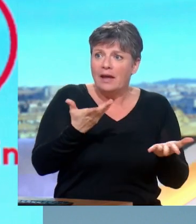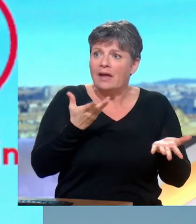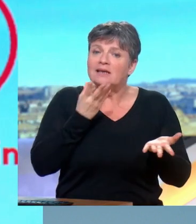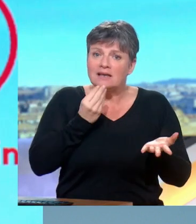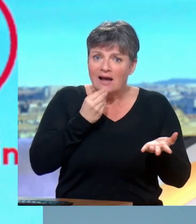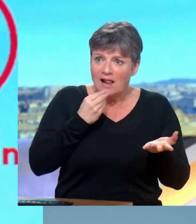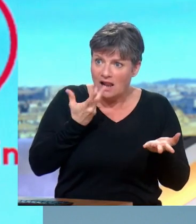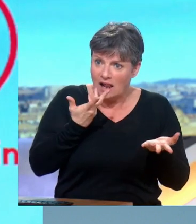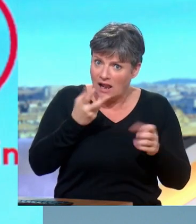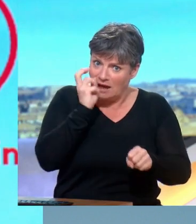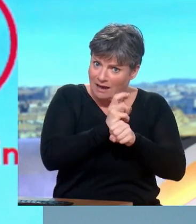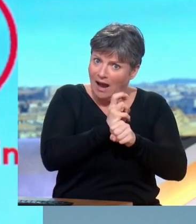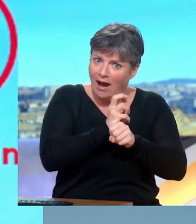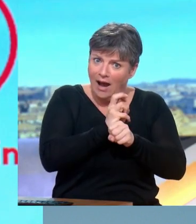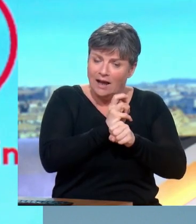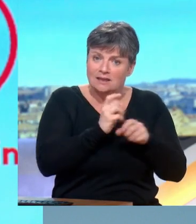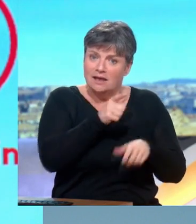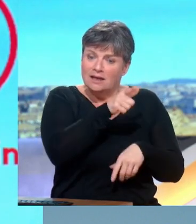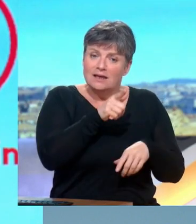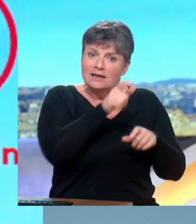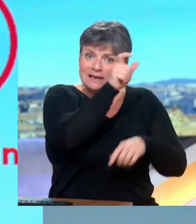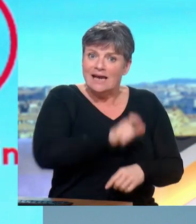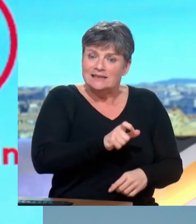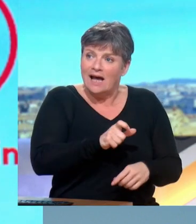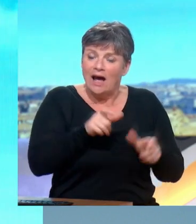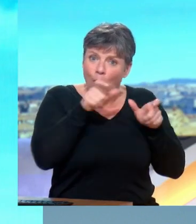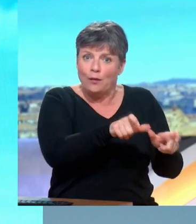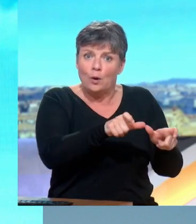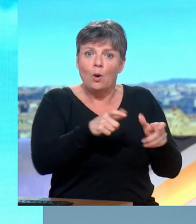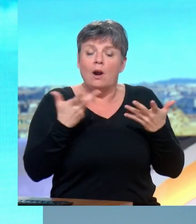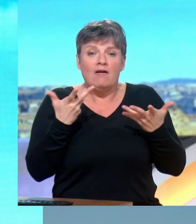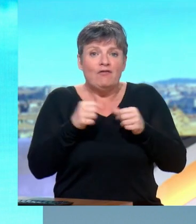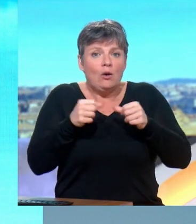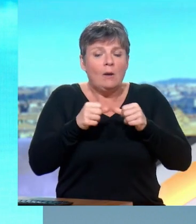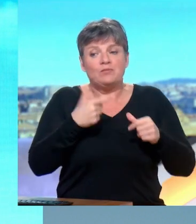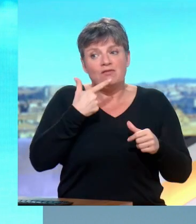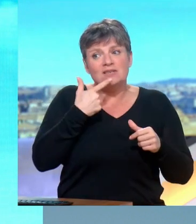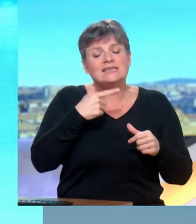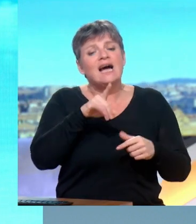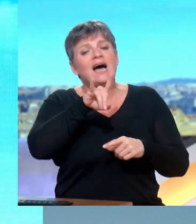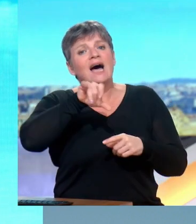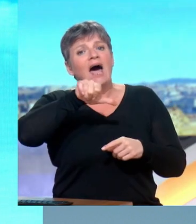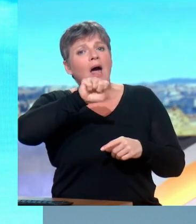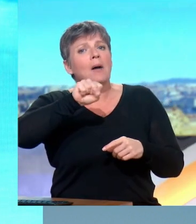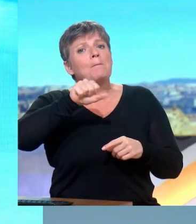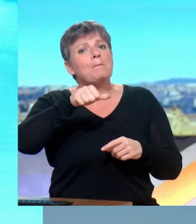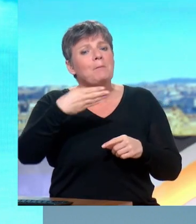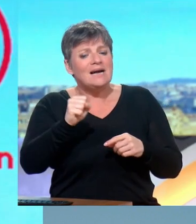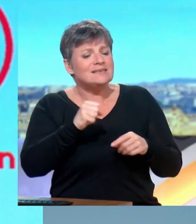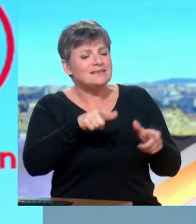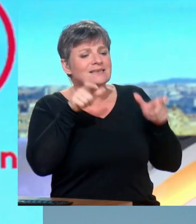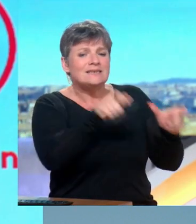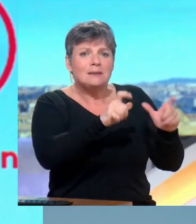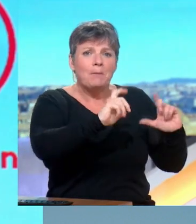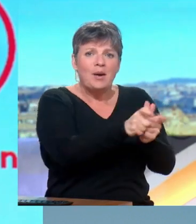garde le contrôle de la bande de Gaza ? Très, très compliqué. Une guerre qui est de neutraliser le Hamas, vous n'y croyez pas ? Qu'est-ce que ça veut dire,